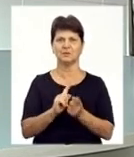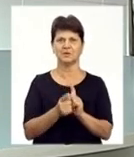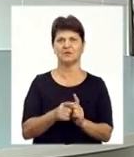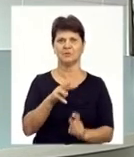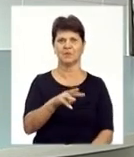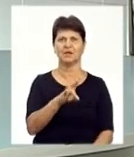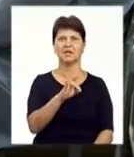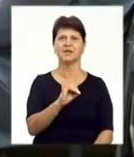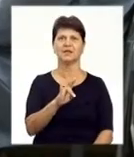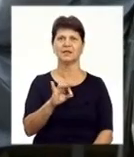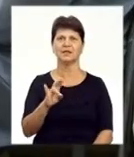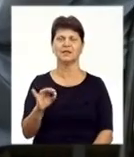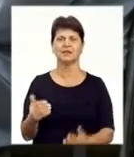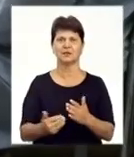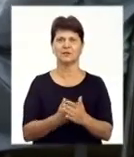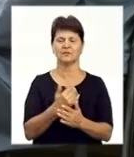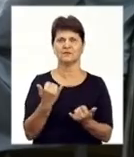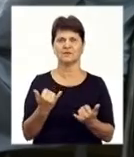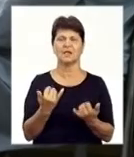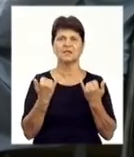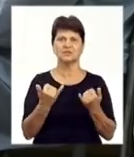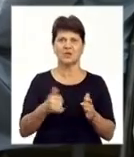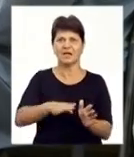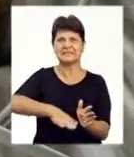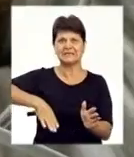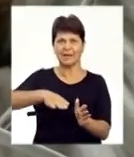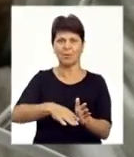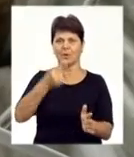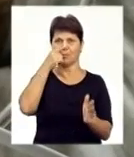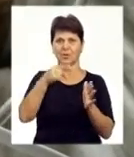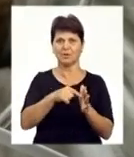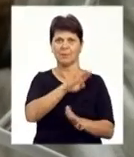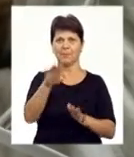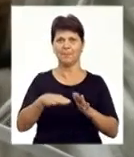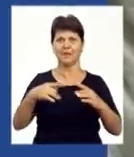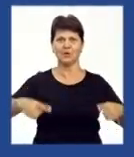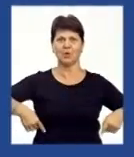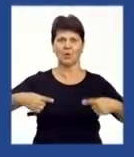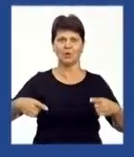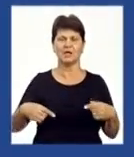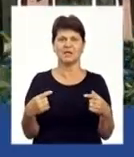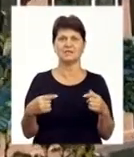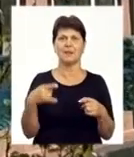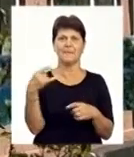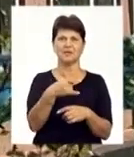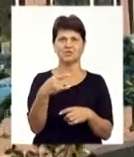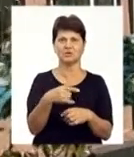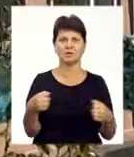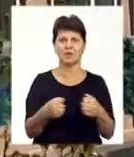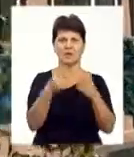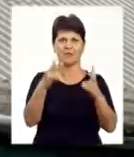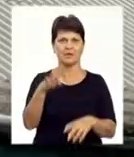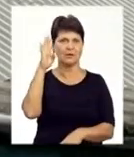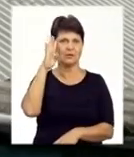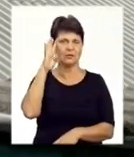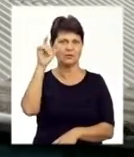випуску ви побачите. Катався на самокаті та потрапив під колеса машини. В аварії постраждав п'ятирічний хлопчик. Жителям Павлівки,